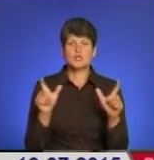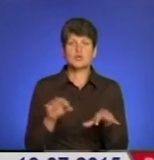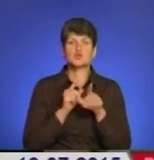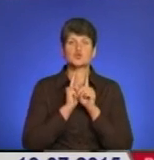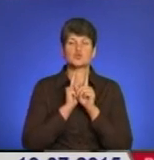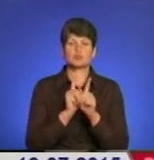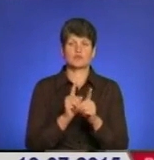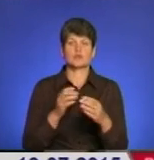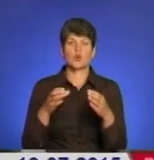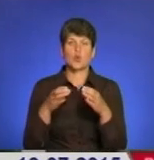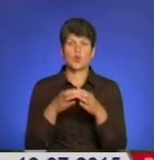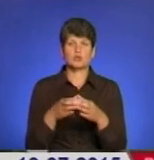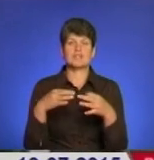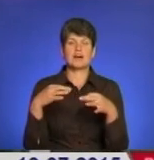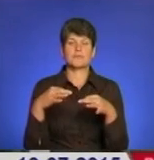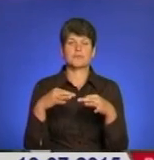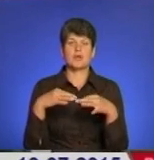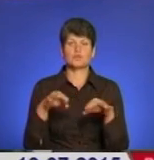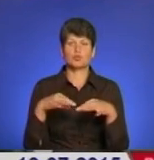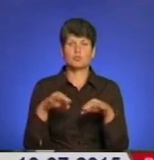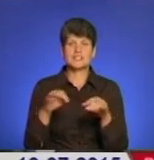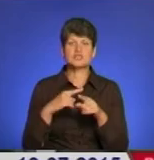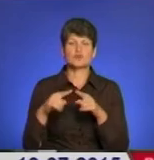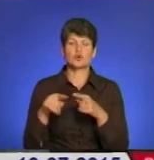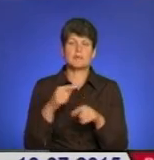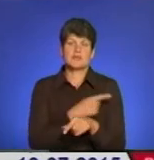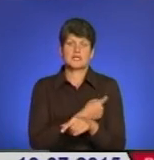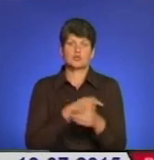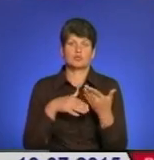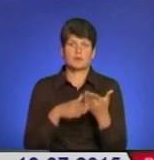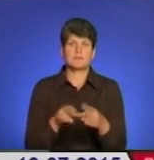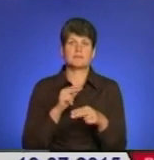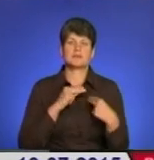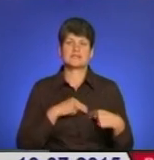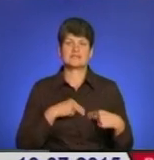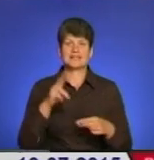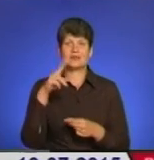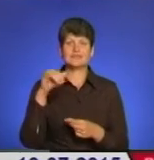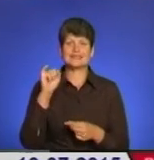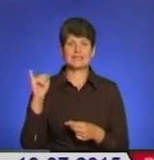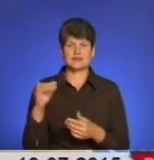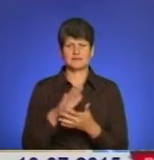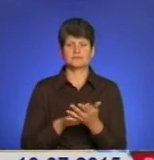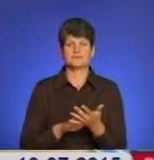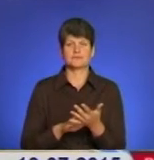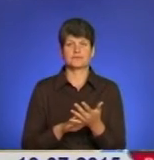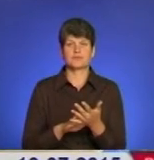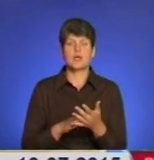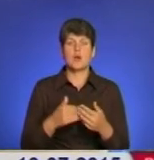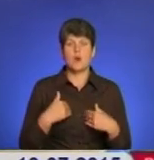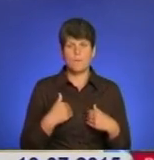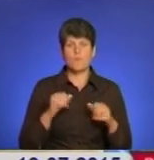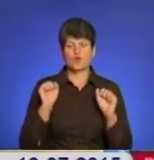колон, прощан, автомобілями швидкої медичної допомоги, працівниками Державтоінспекції тощо. Я впевністю можу